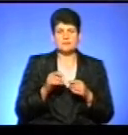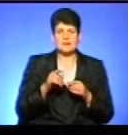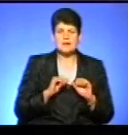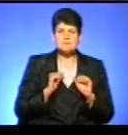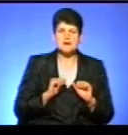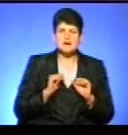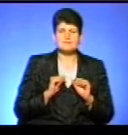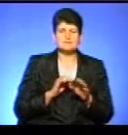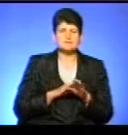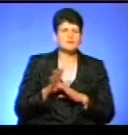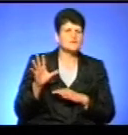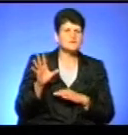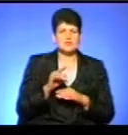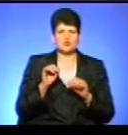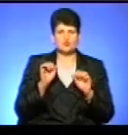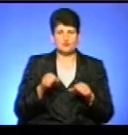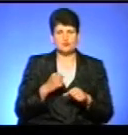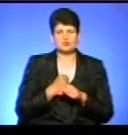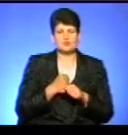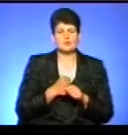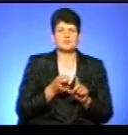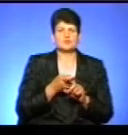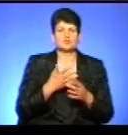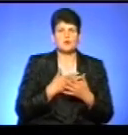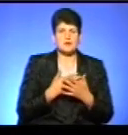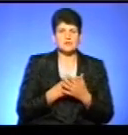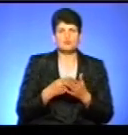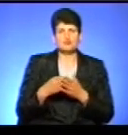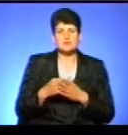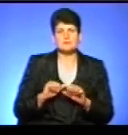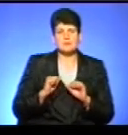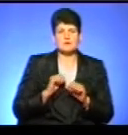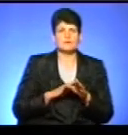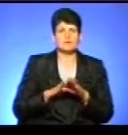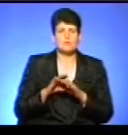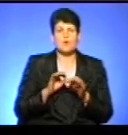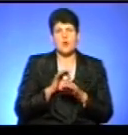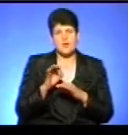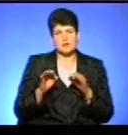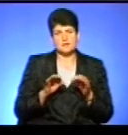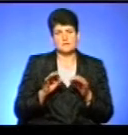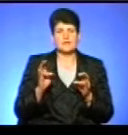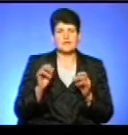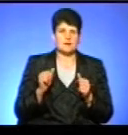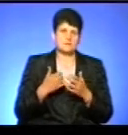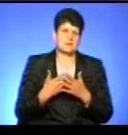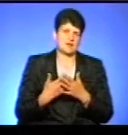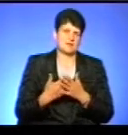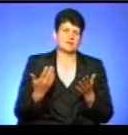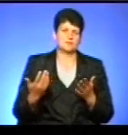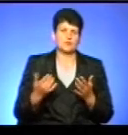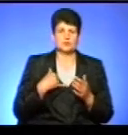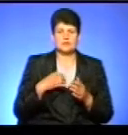намагаємося реалізувати все, що ми можемо реалізувати в рамках і громадського бюджету. І ми намагаємося реалізувати якийсь проєкт. Наприклад, в нас був